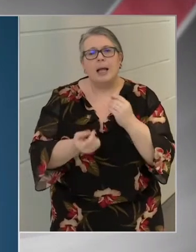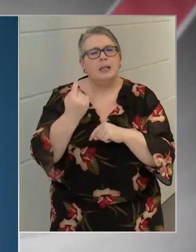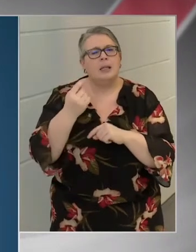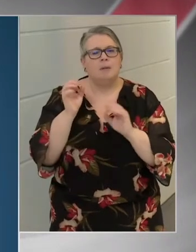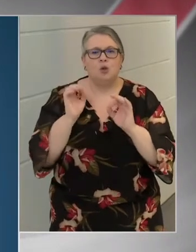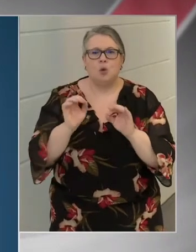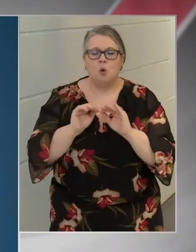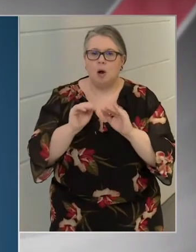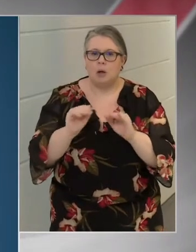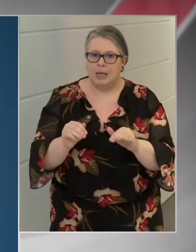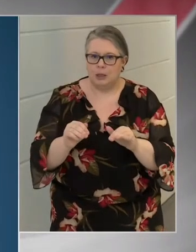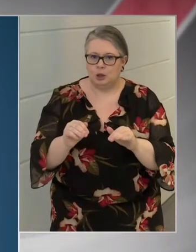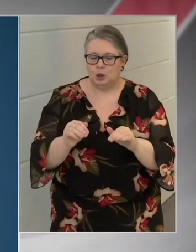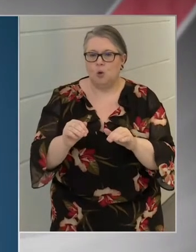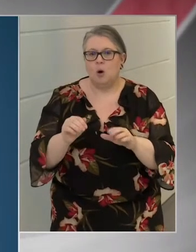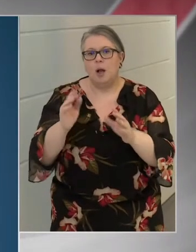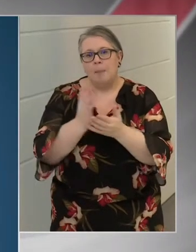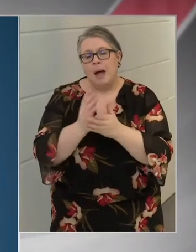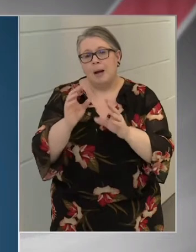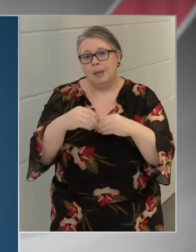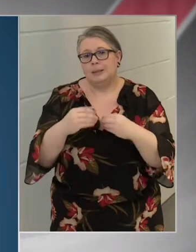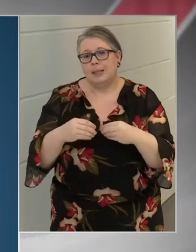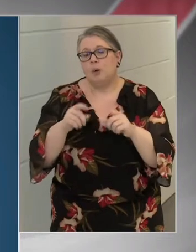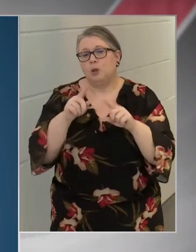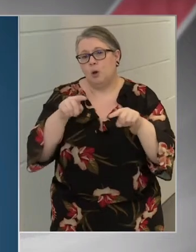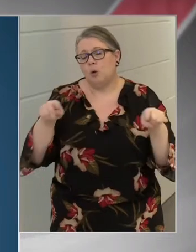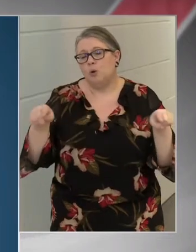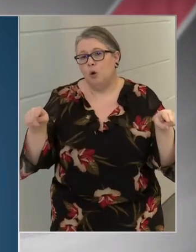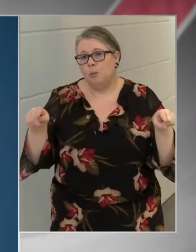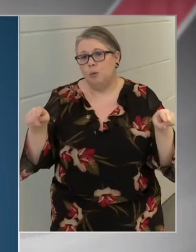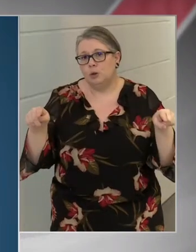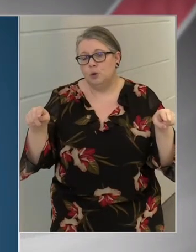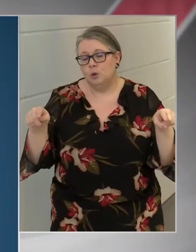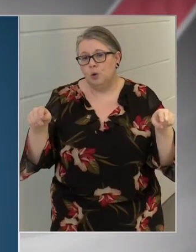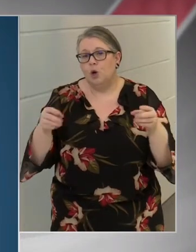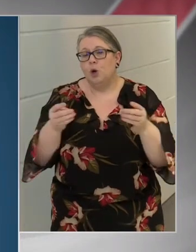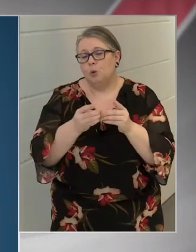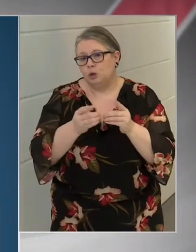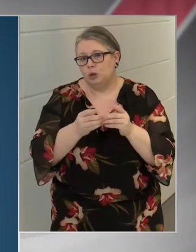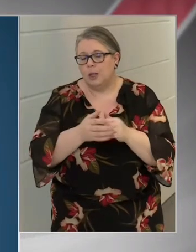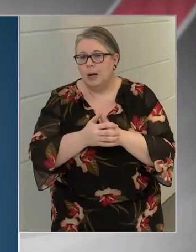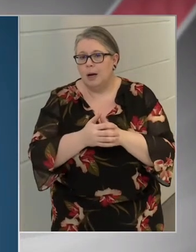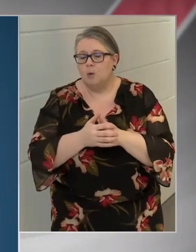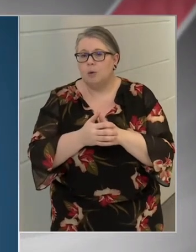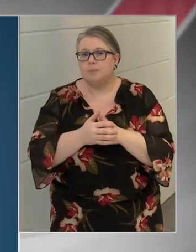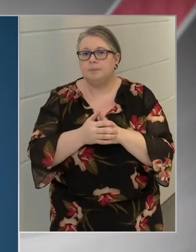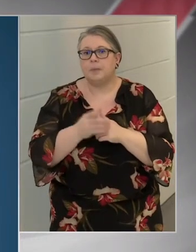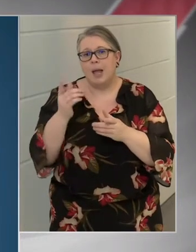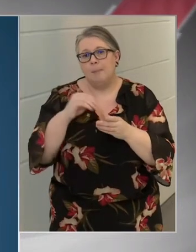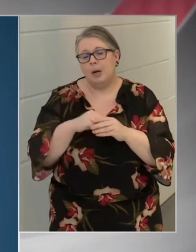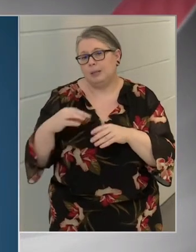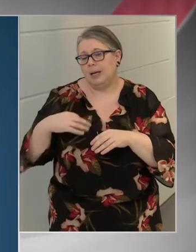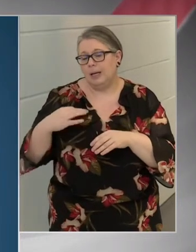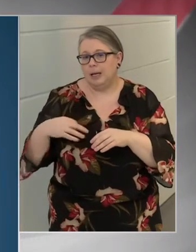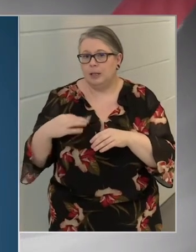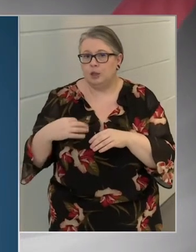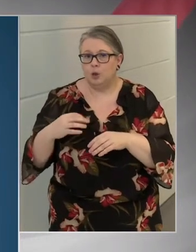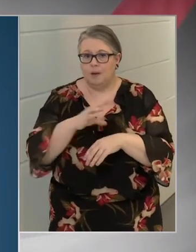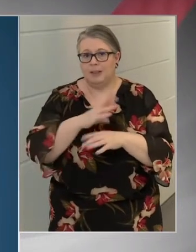hatásfokról számoltak be a különböző közlemények. Ebben az egészségügyi